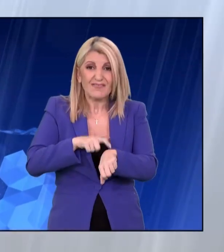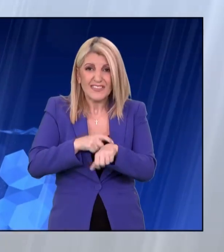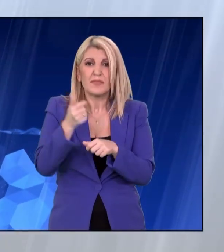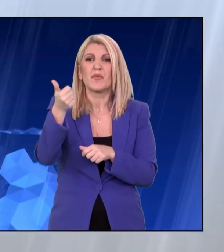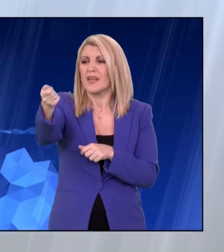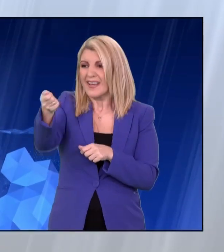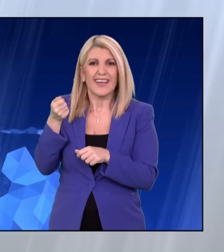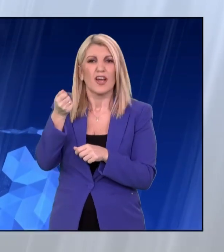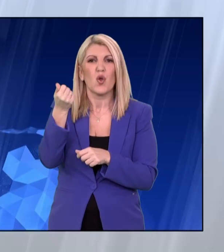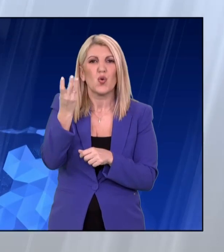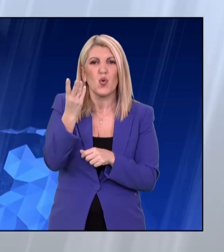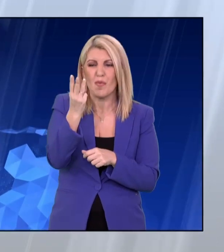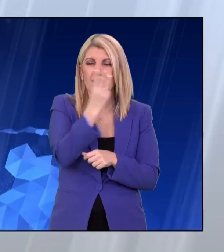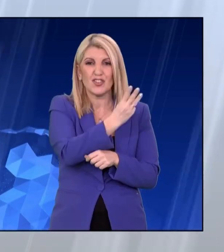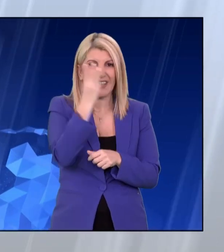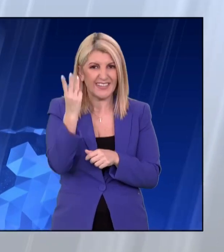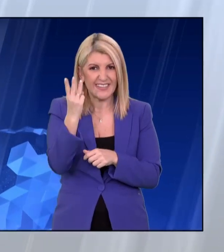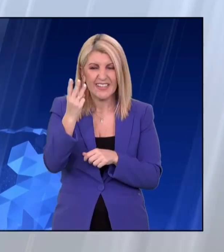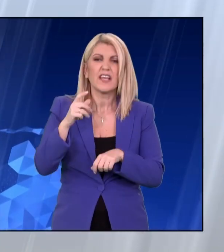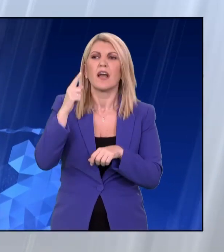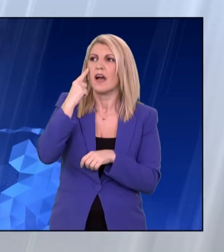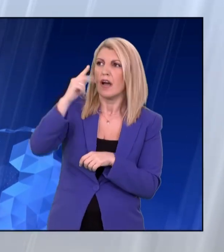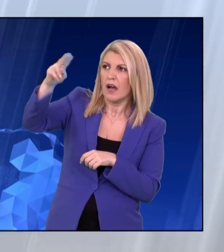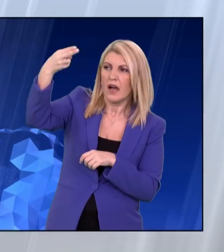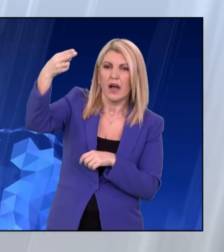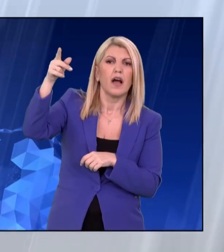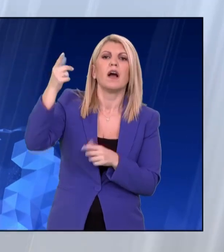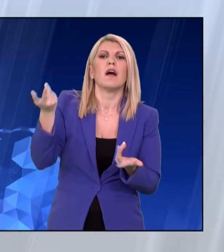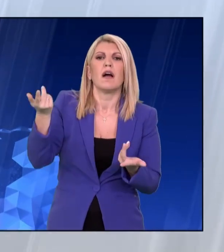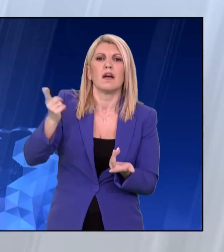ώρα και εμείς είμαστε το 77 και μπορεί να ακολύσει και τίποτα άλλο και φοβόμαστε.